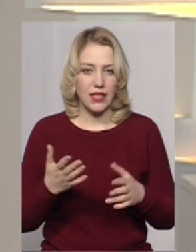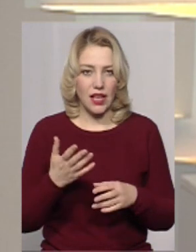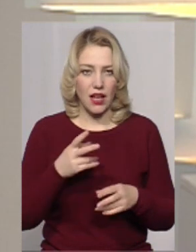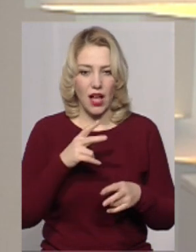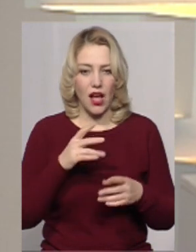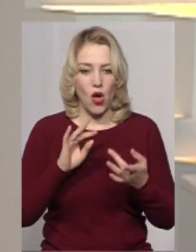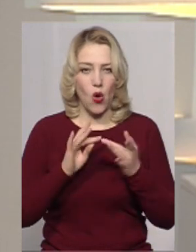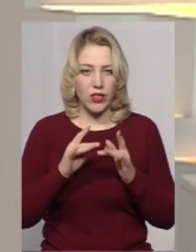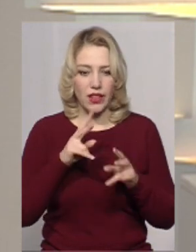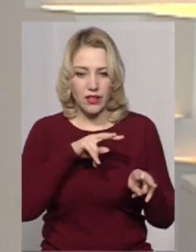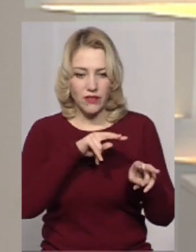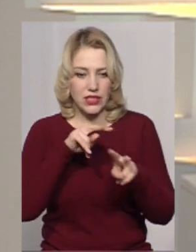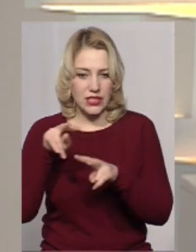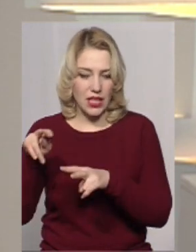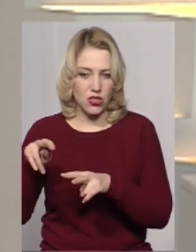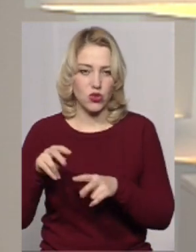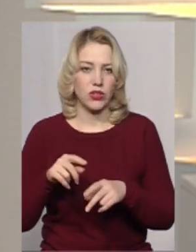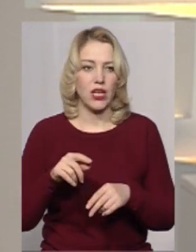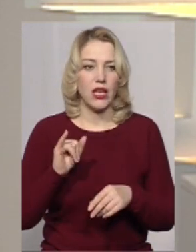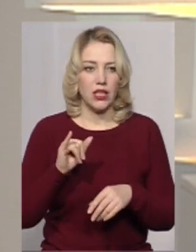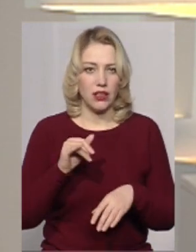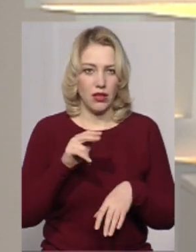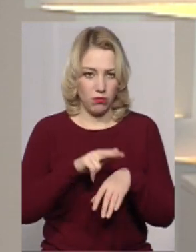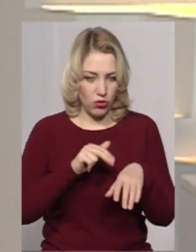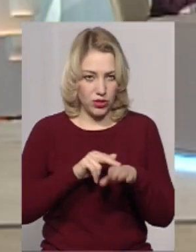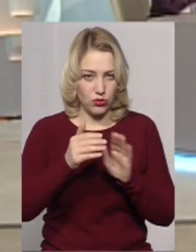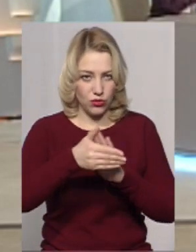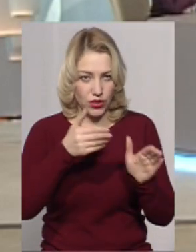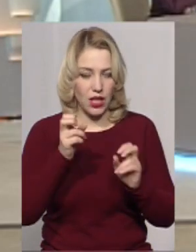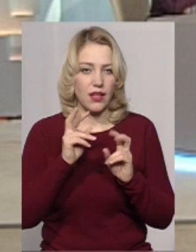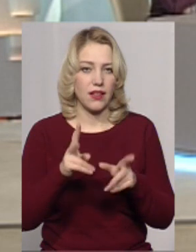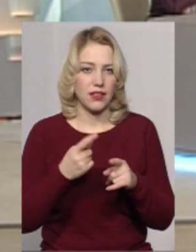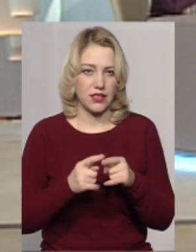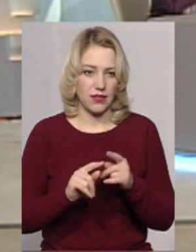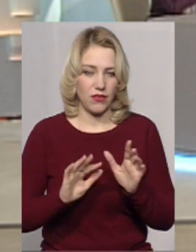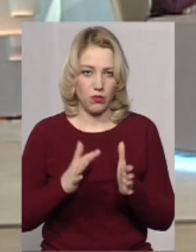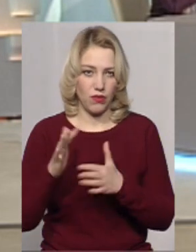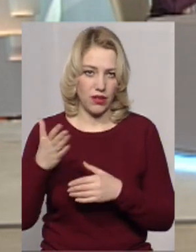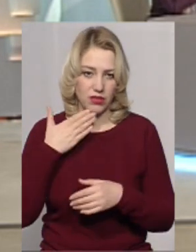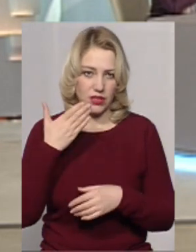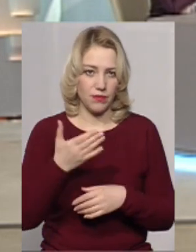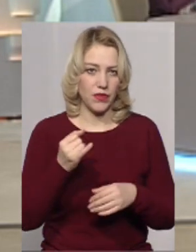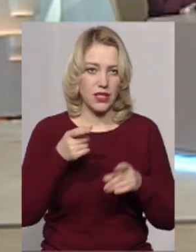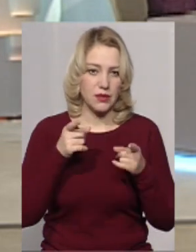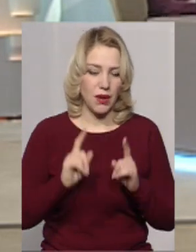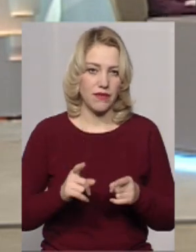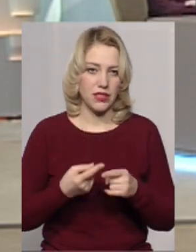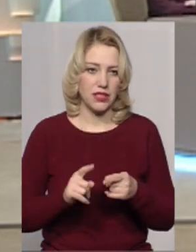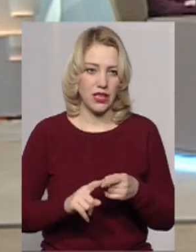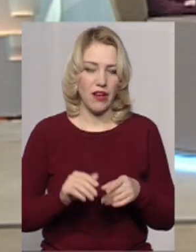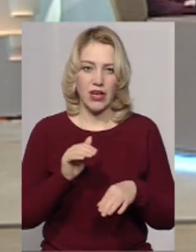онлайн відстежує відео і поліція в разі чого виїжджає на місце? Чи як це відбувається, цей процес? Насправді, фактично, це